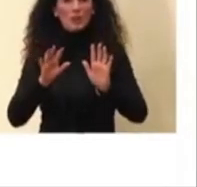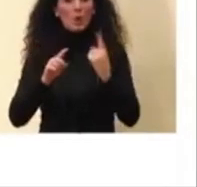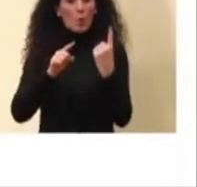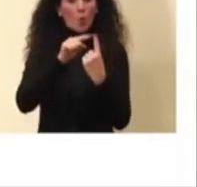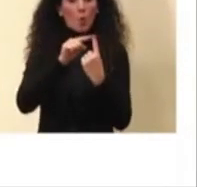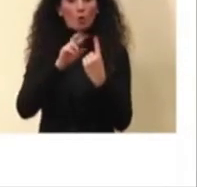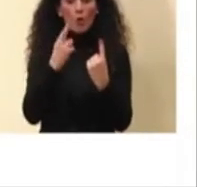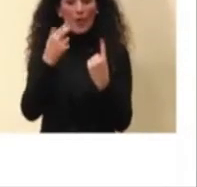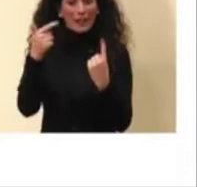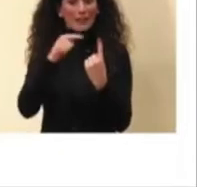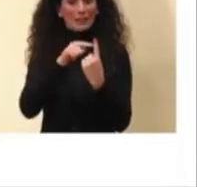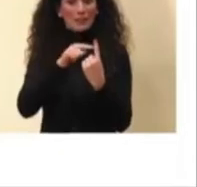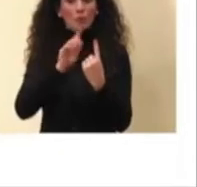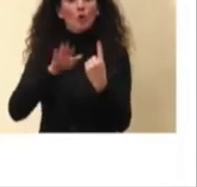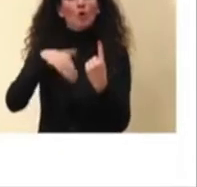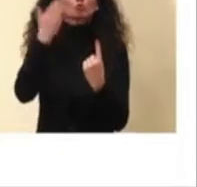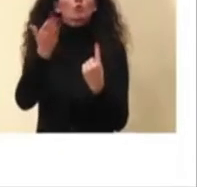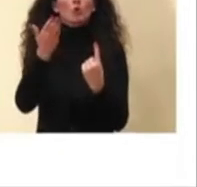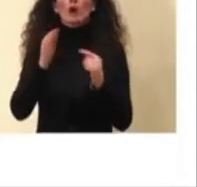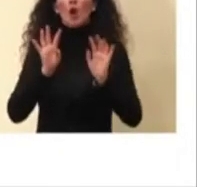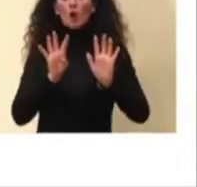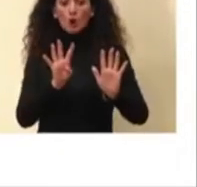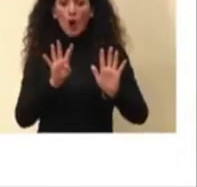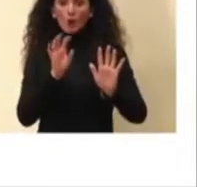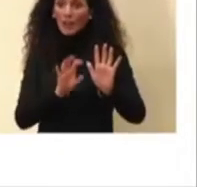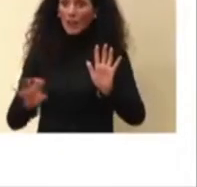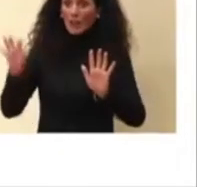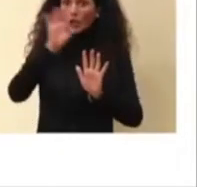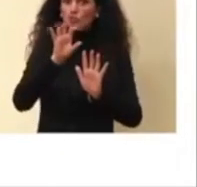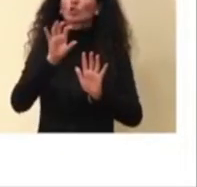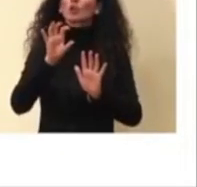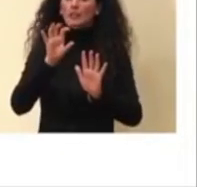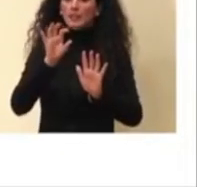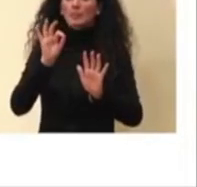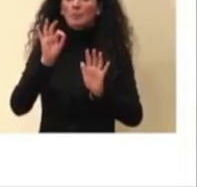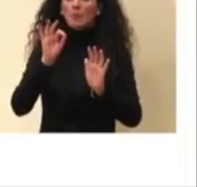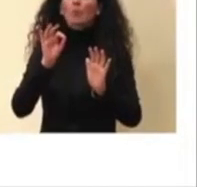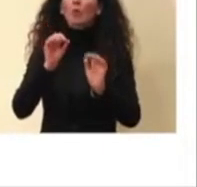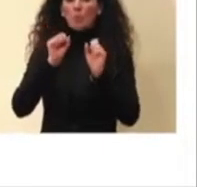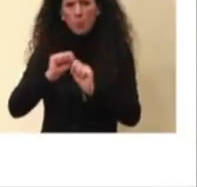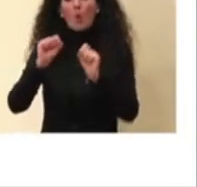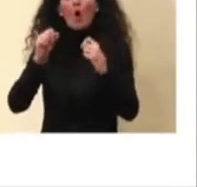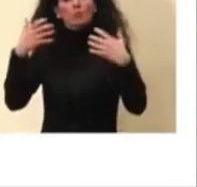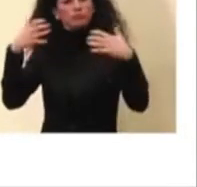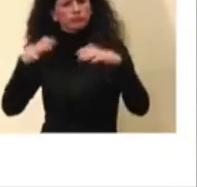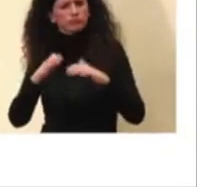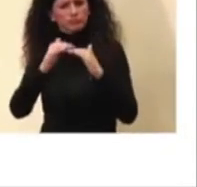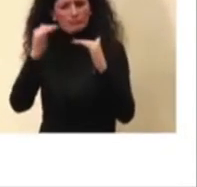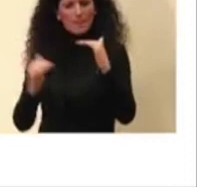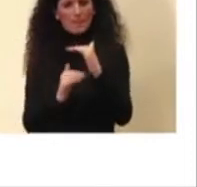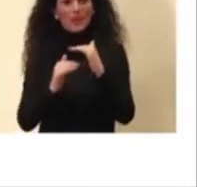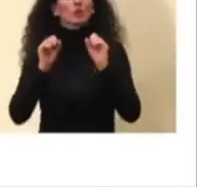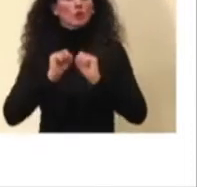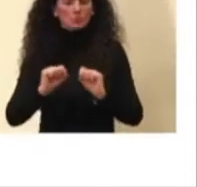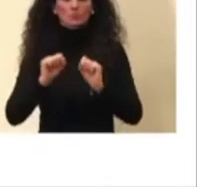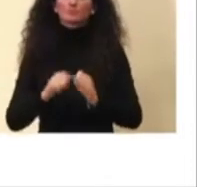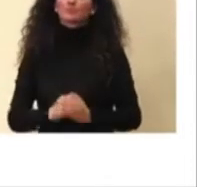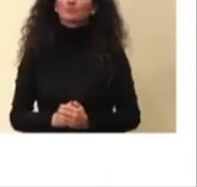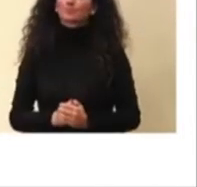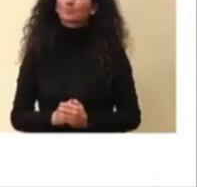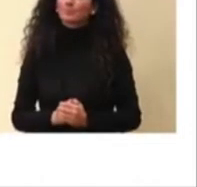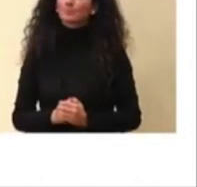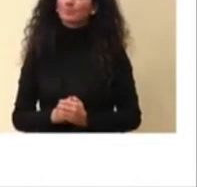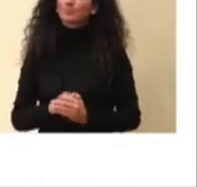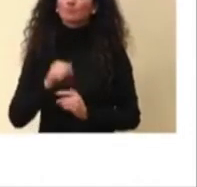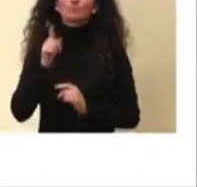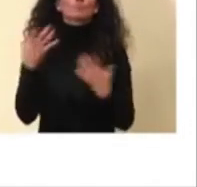9 con il livello significativo nel limite inferiore. Questo è il dato, questo ci